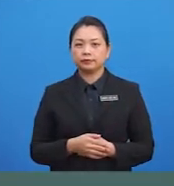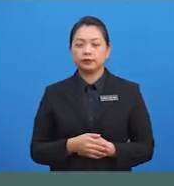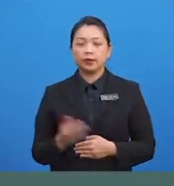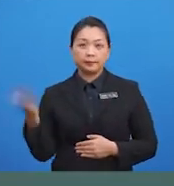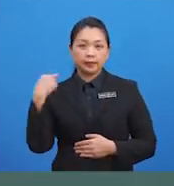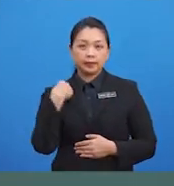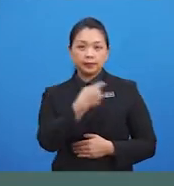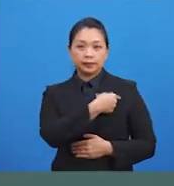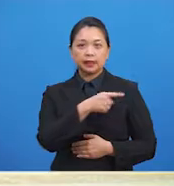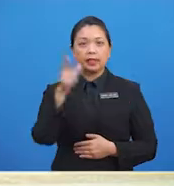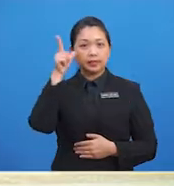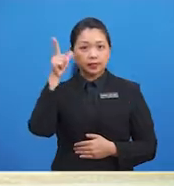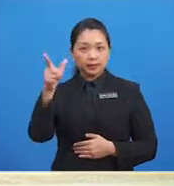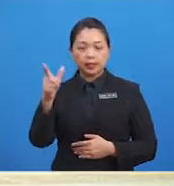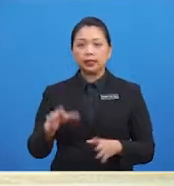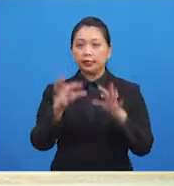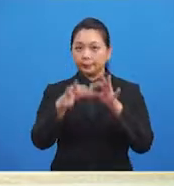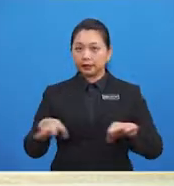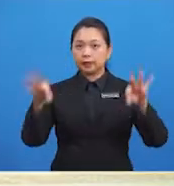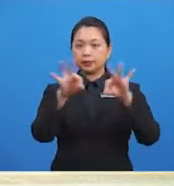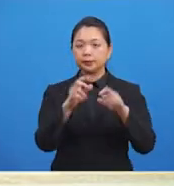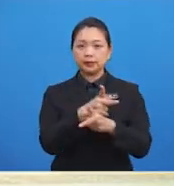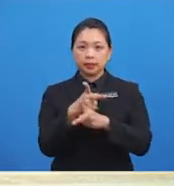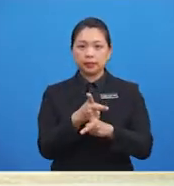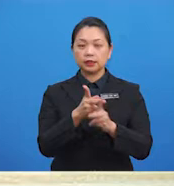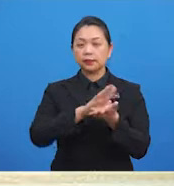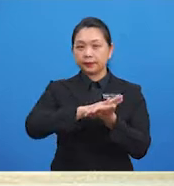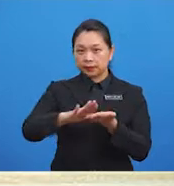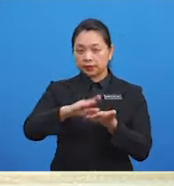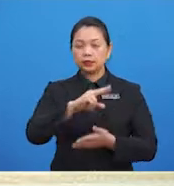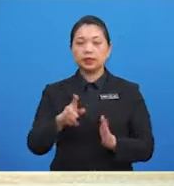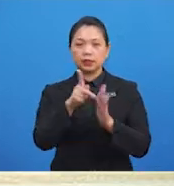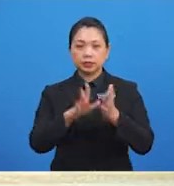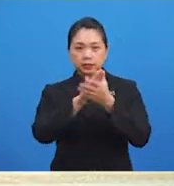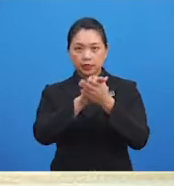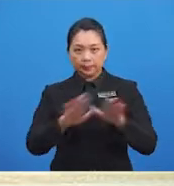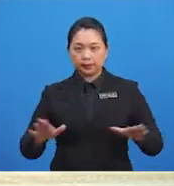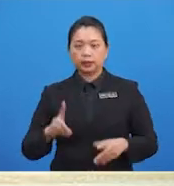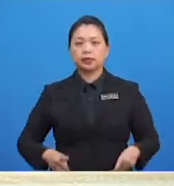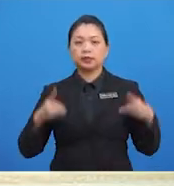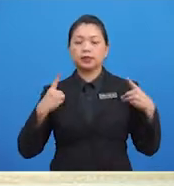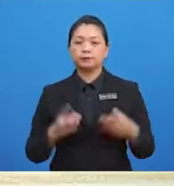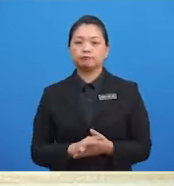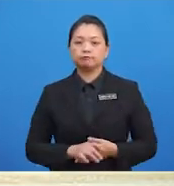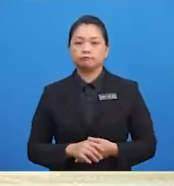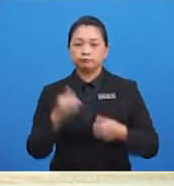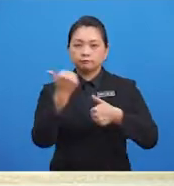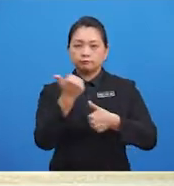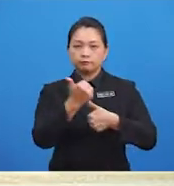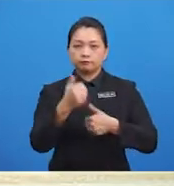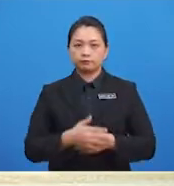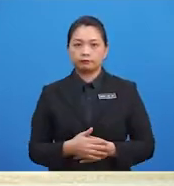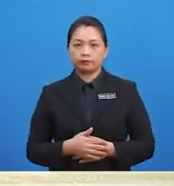Mari kita lihat kepentingan menjaga kebersihan dan keselamatan diri Yang pertama